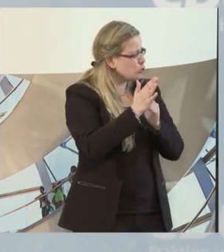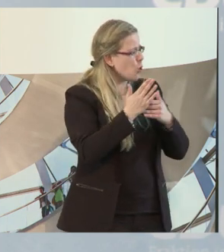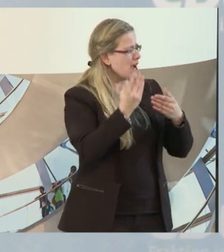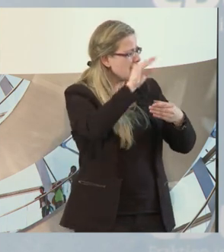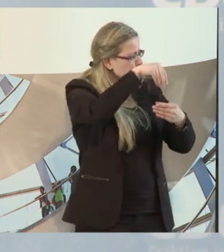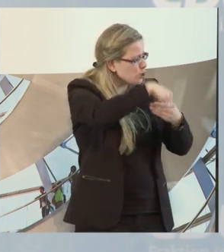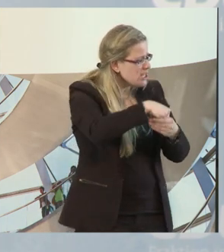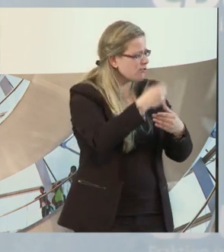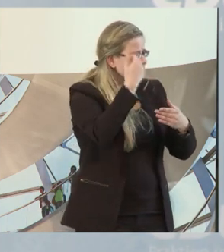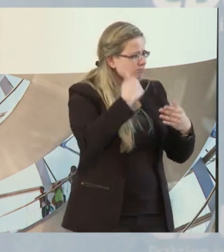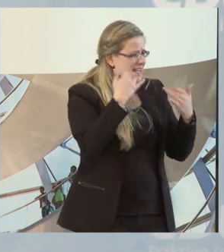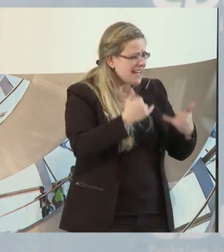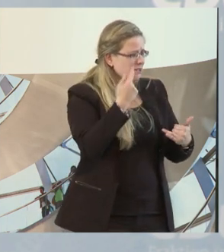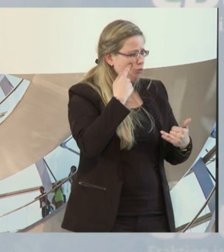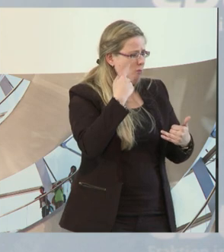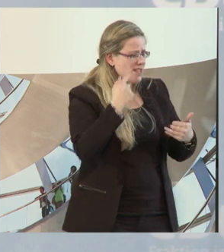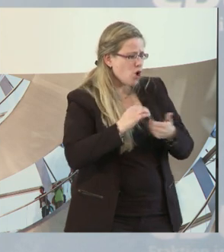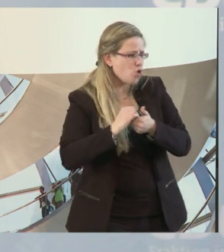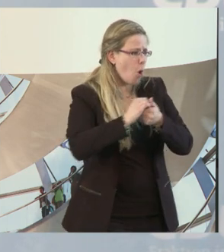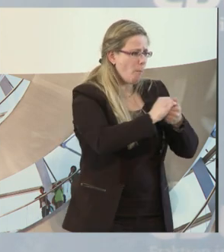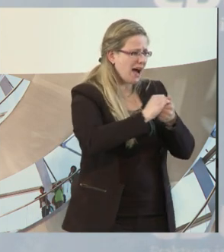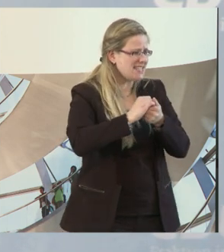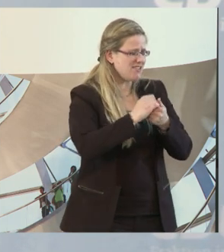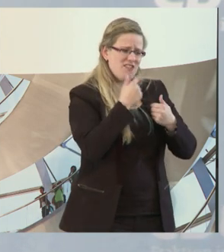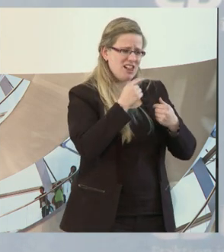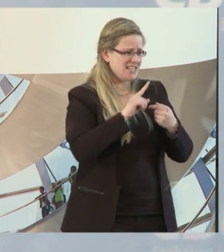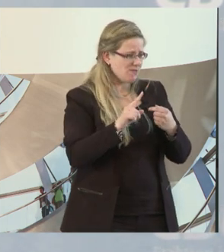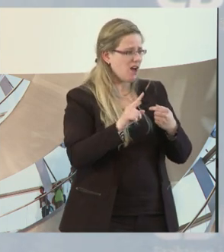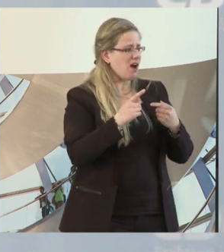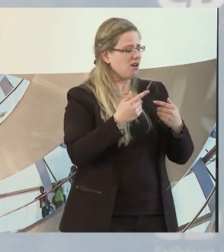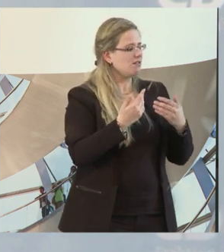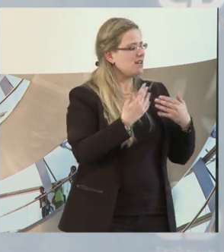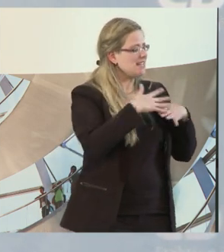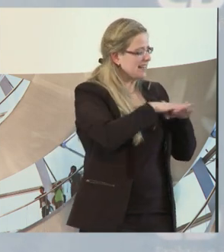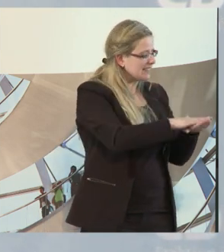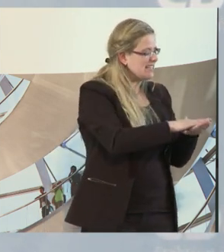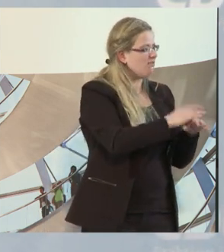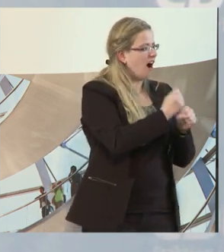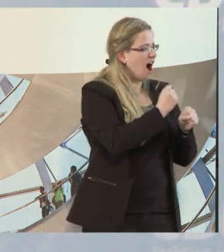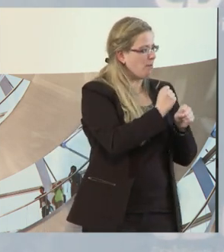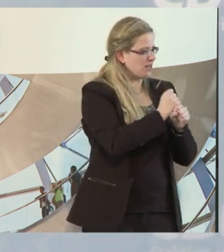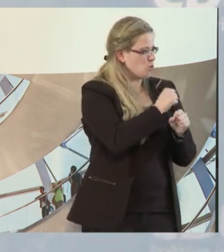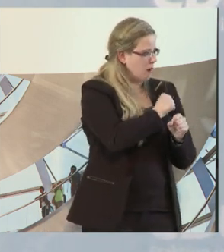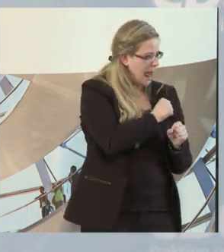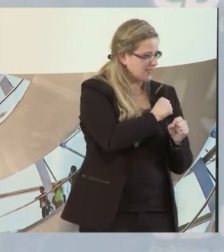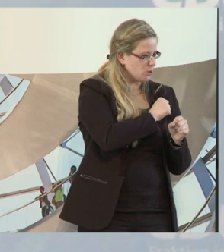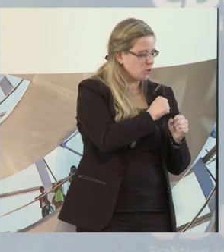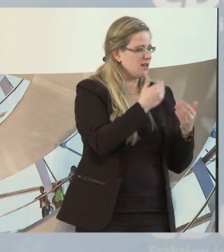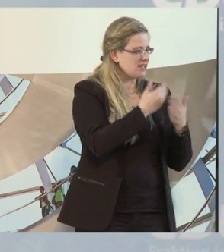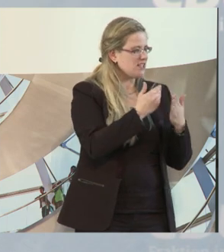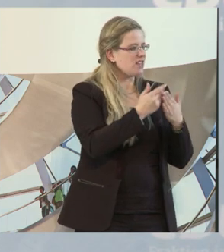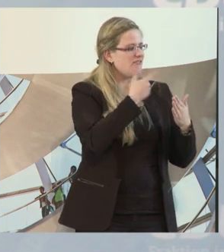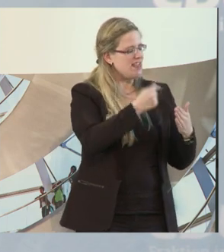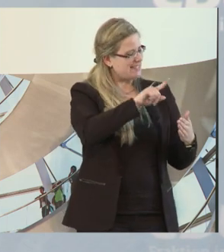uns aus der kooperativen Beschäftigung, dahinter steht die integrative Arbeitnehmerüberlassung, eigene